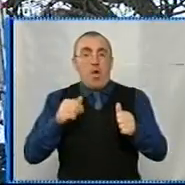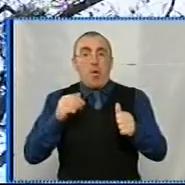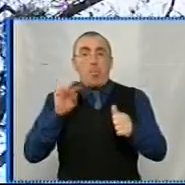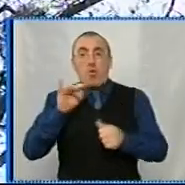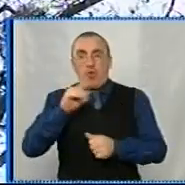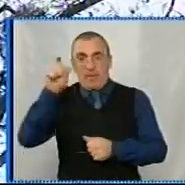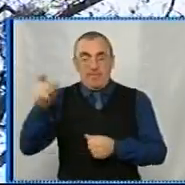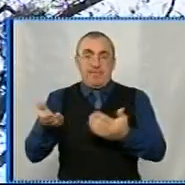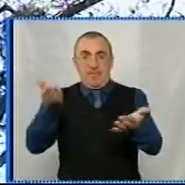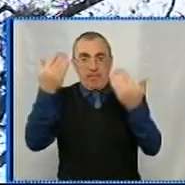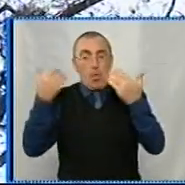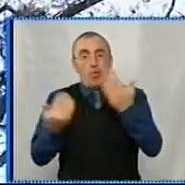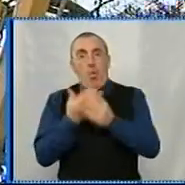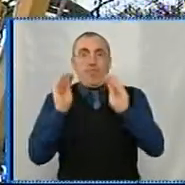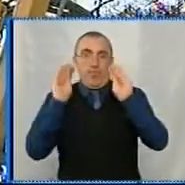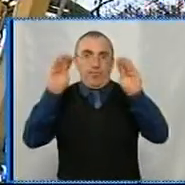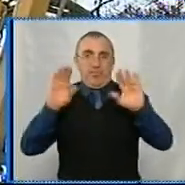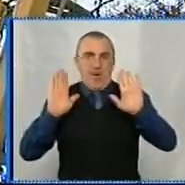стару табличку і чіпляють нову.